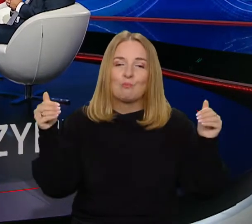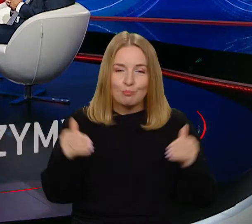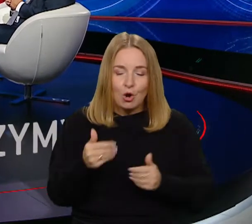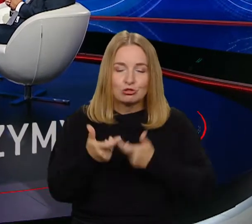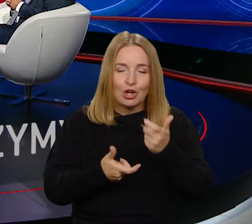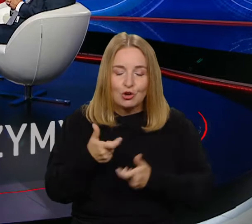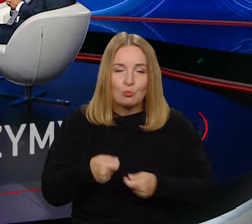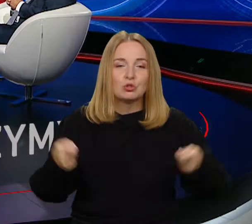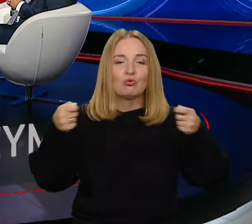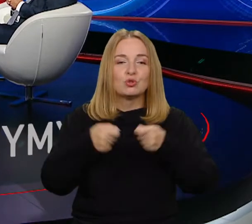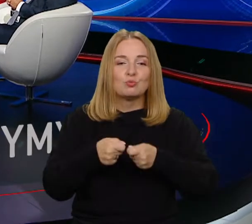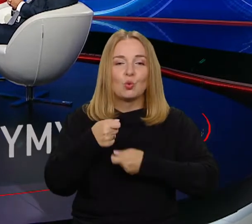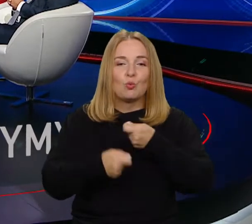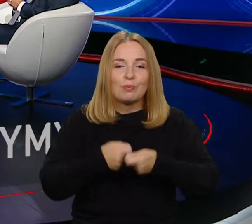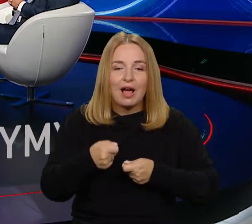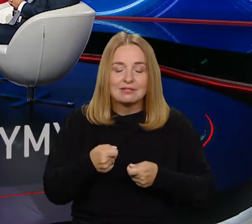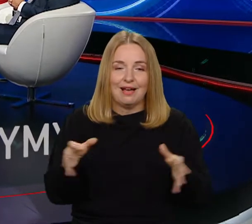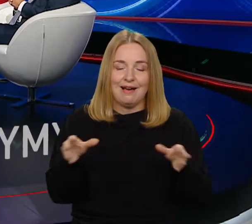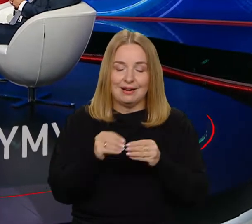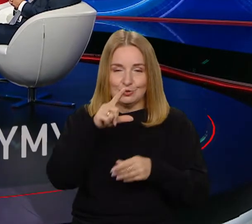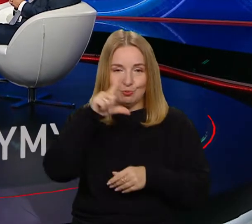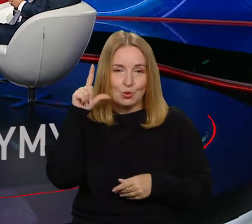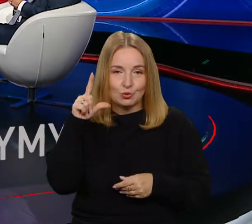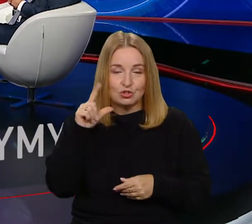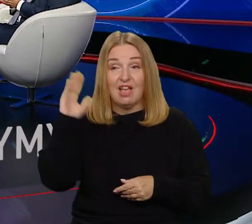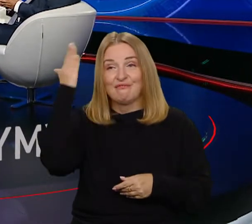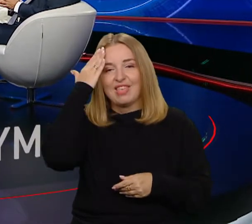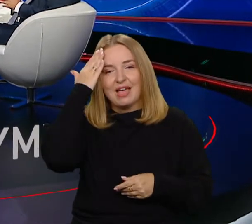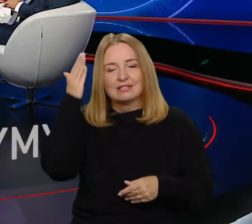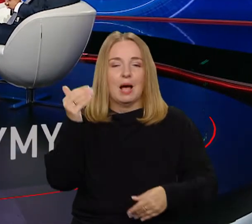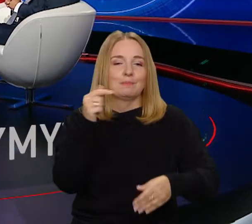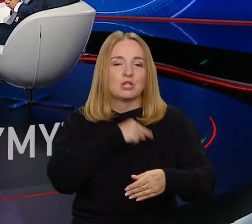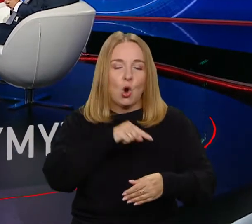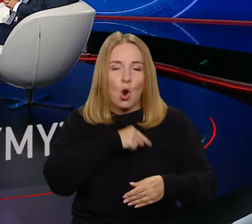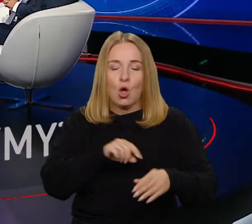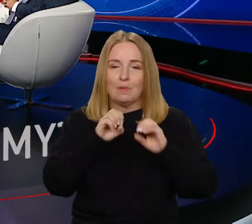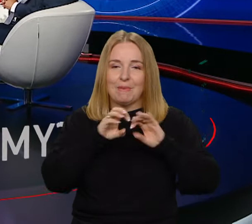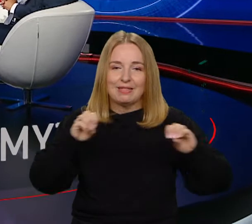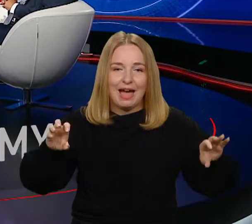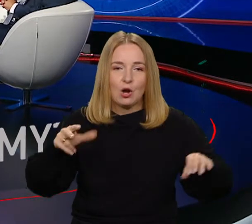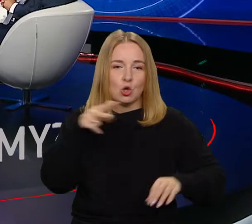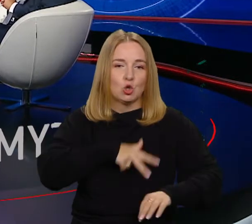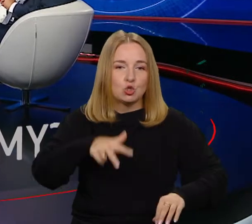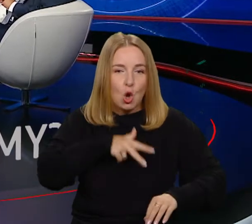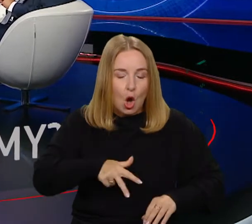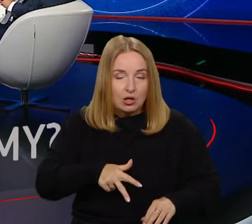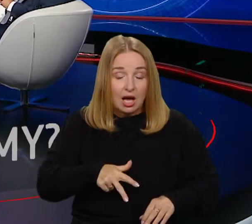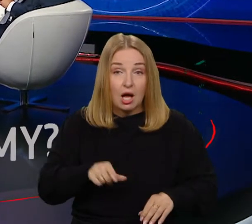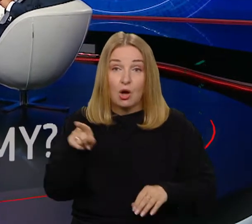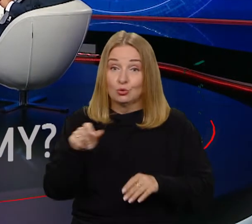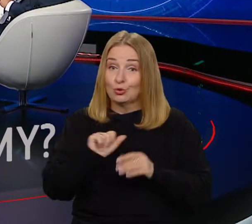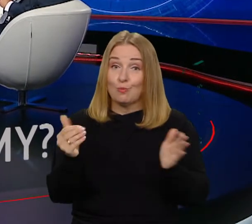człowieku na przykład, czyli wiedza psychologiczna, wiedza socjologiczna, wiedza pedagogiczna również, jest nam potrzebna do tego, żeby